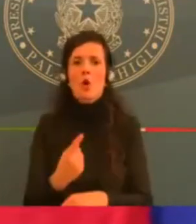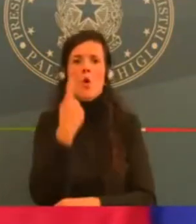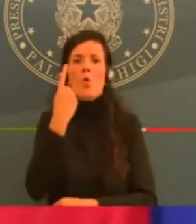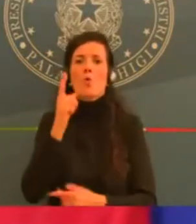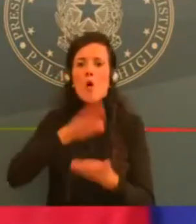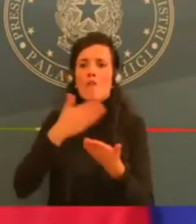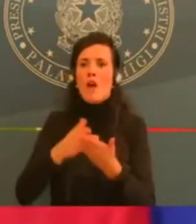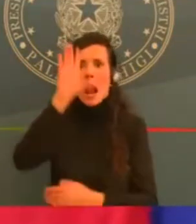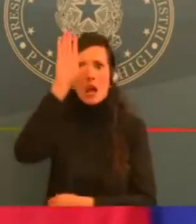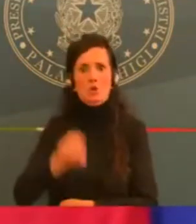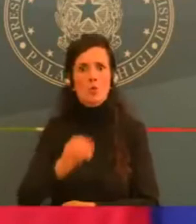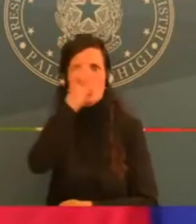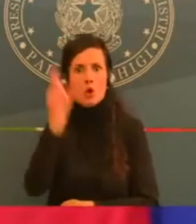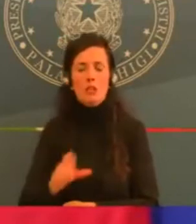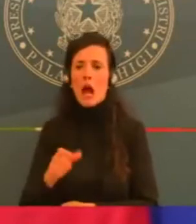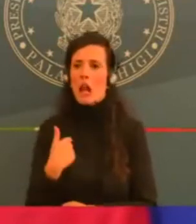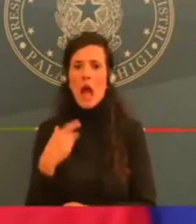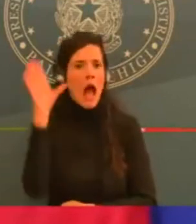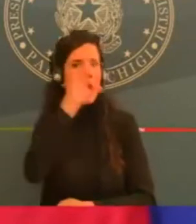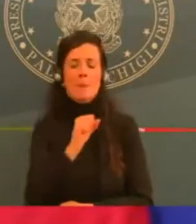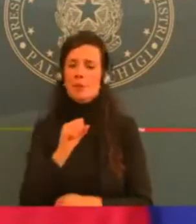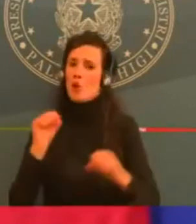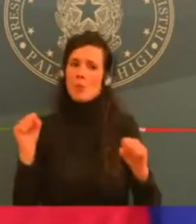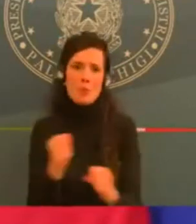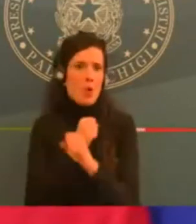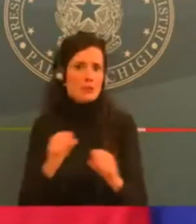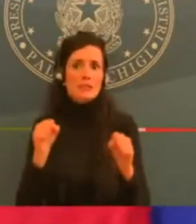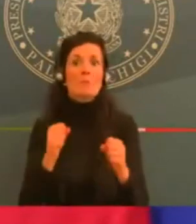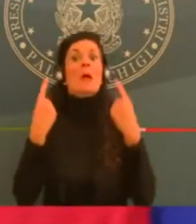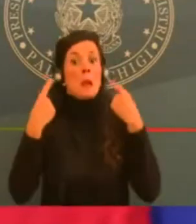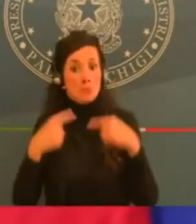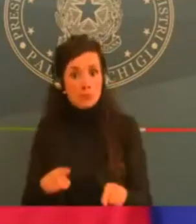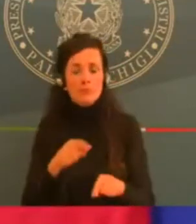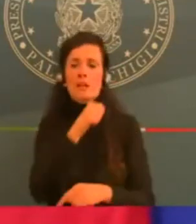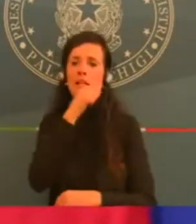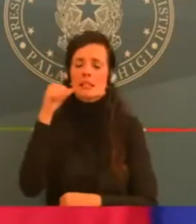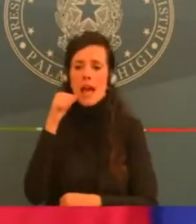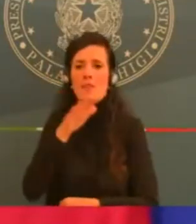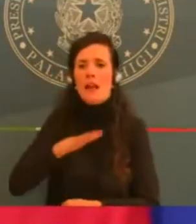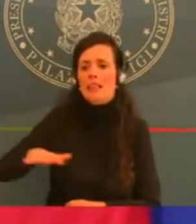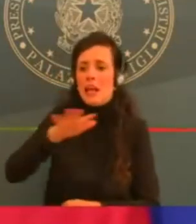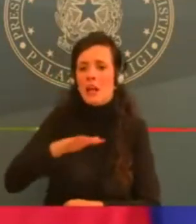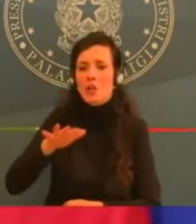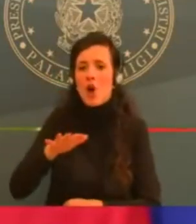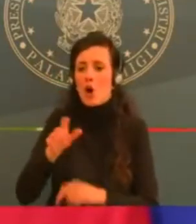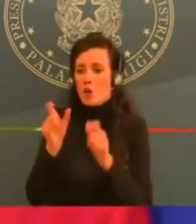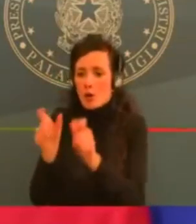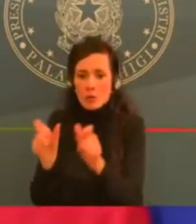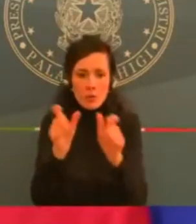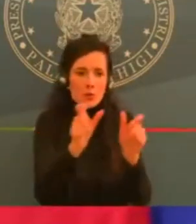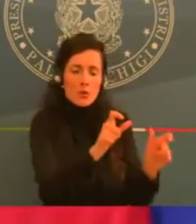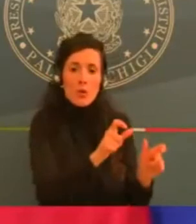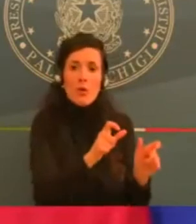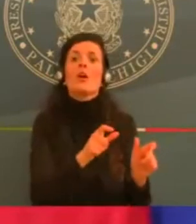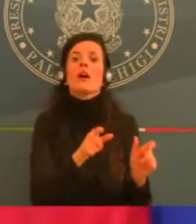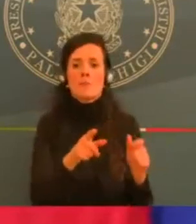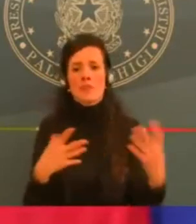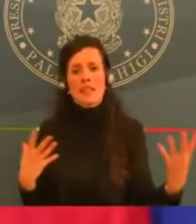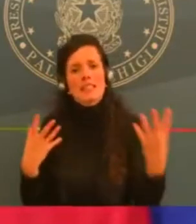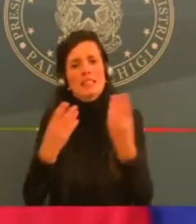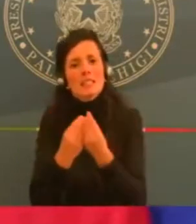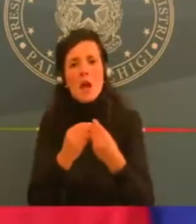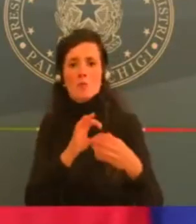partecipazione e anche l'accordamento dei prefetti e delle prefetture. Tutte le autorità, tutti gli stakeholders che hanno un ruolo